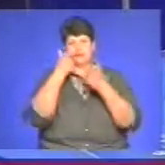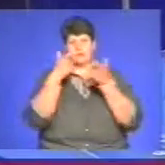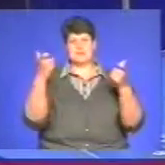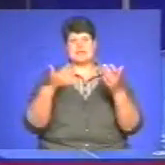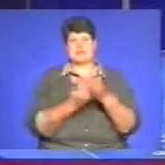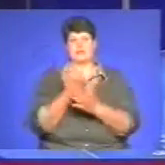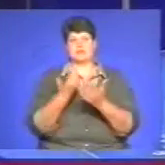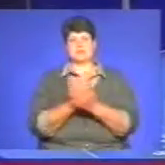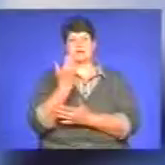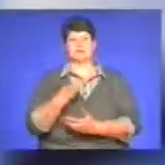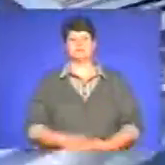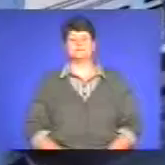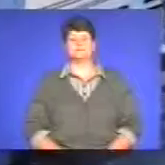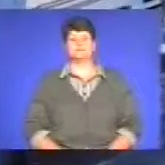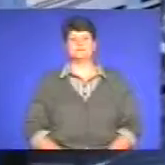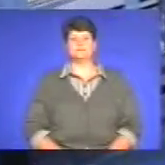випусках.